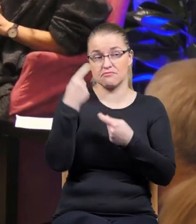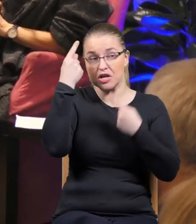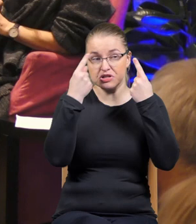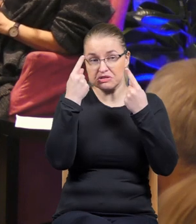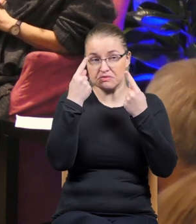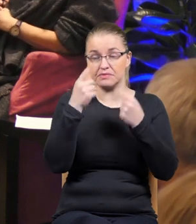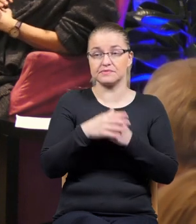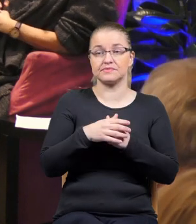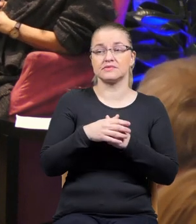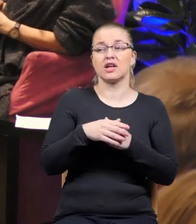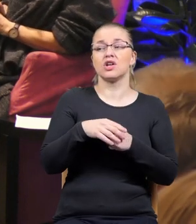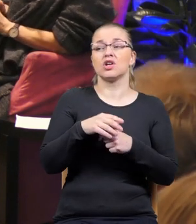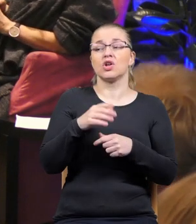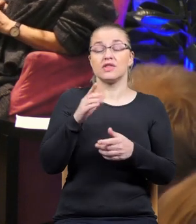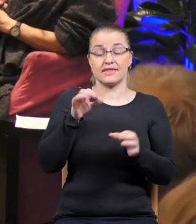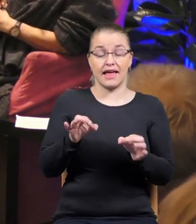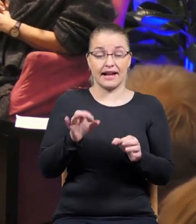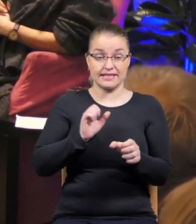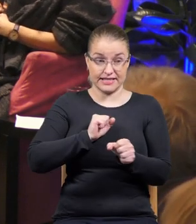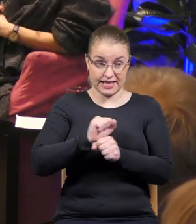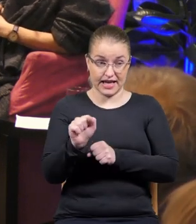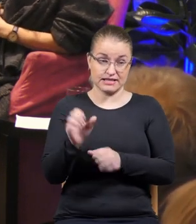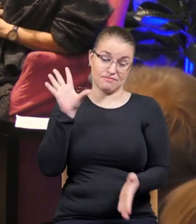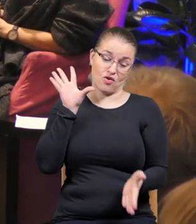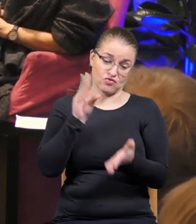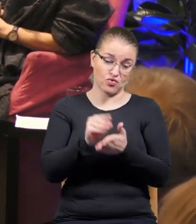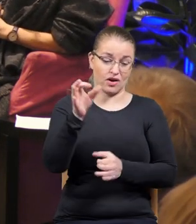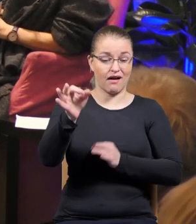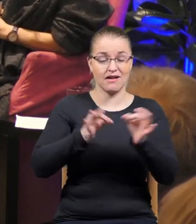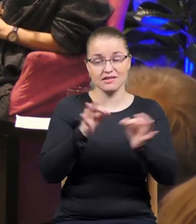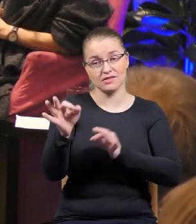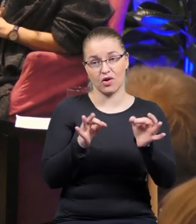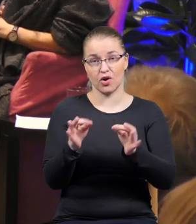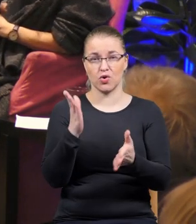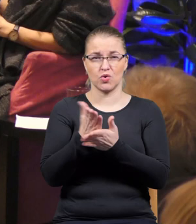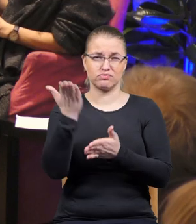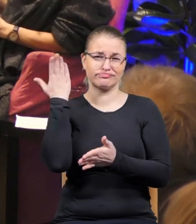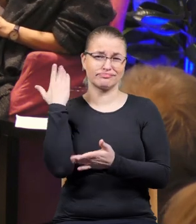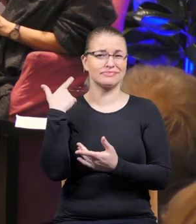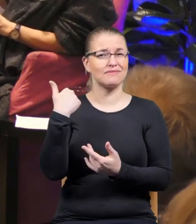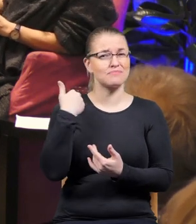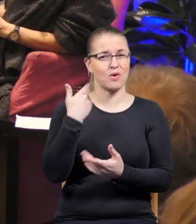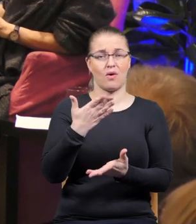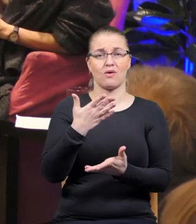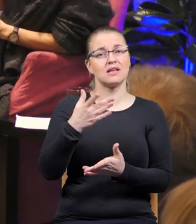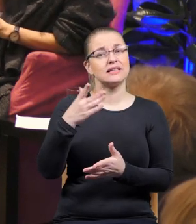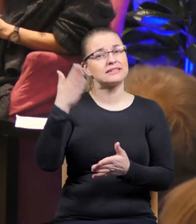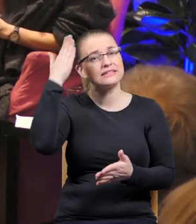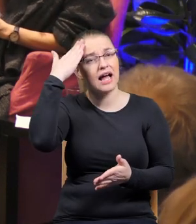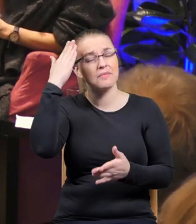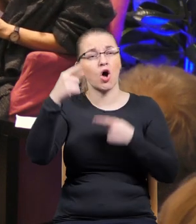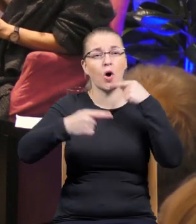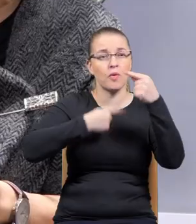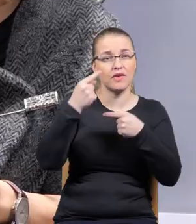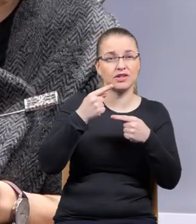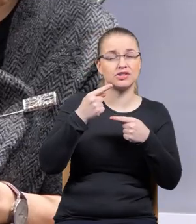No rzeczywiście dzieje się to, co już się działo i to znamy z opowieści Hanny Kral, Zasłanianie